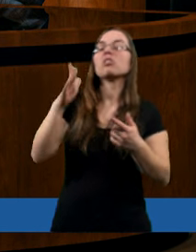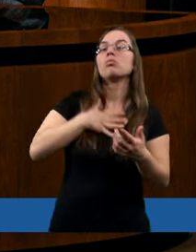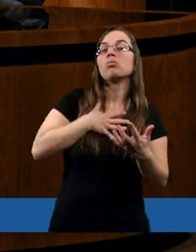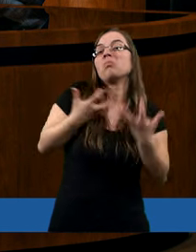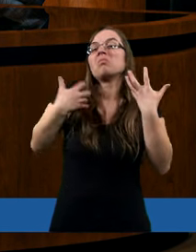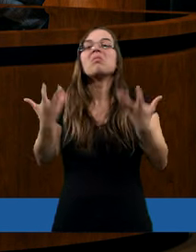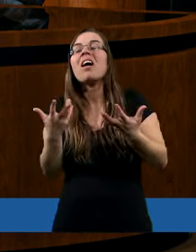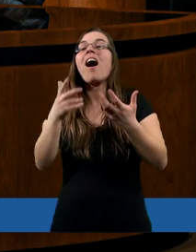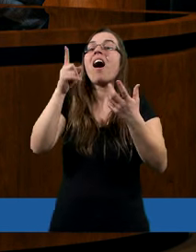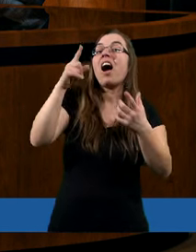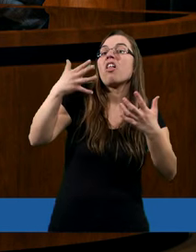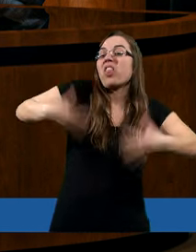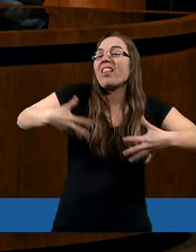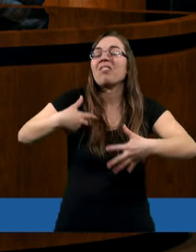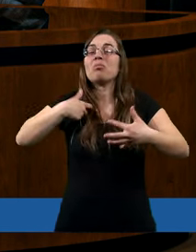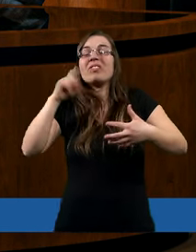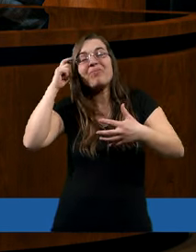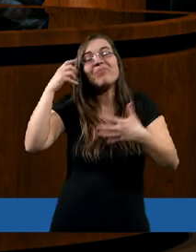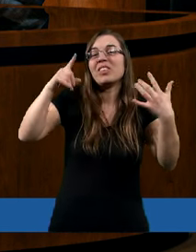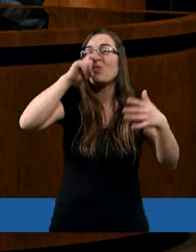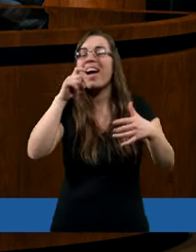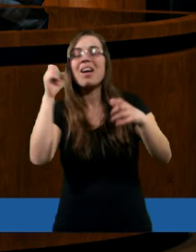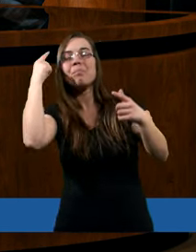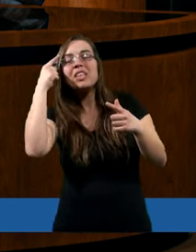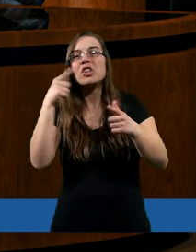krzyczy, jak się denerwuje, no to